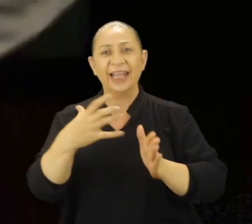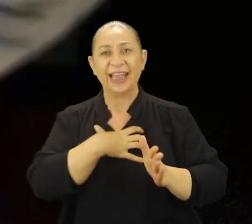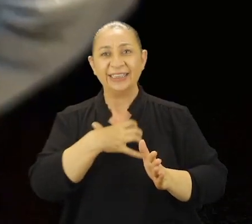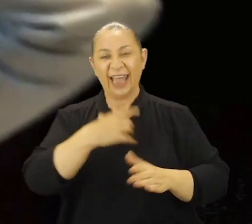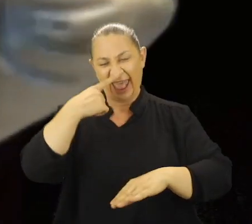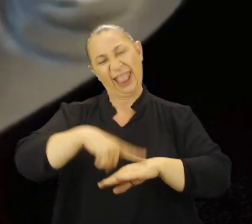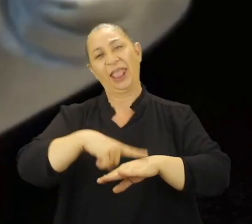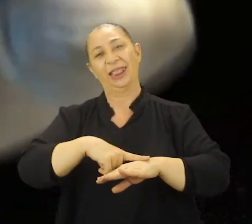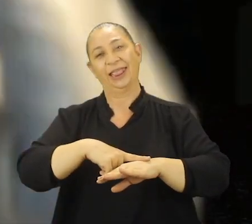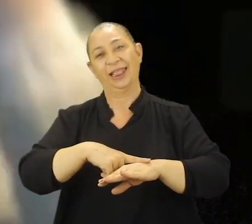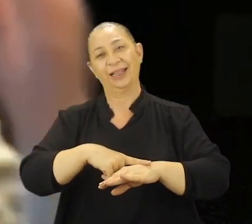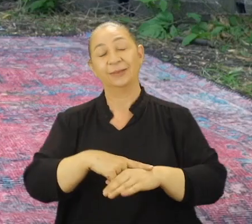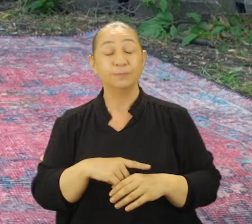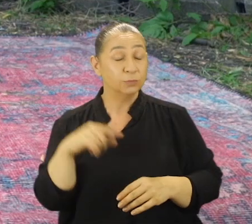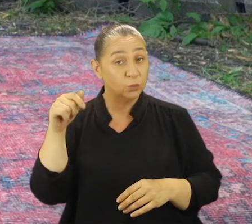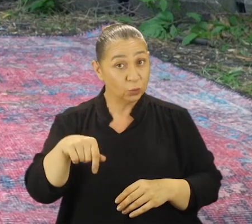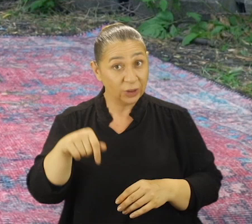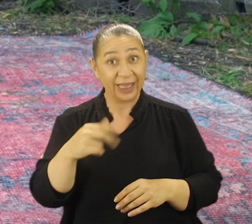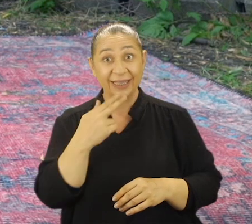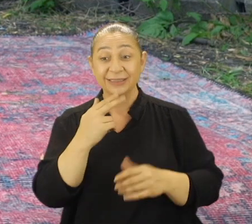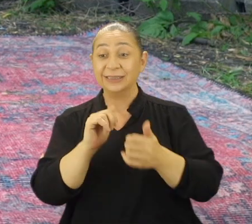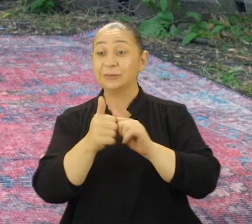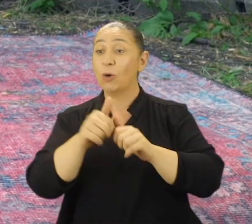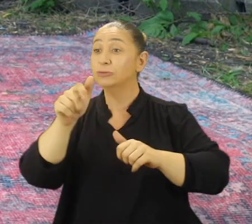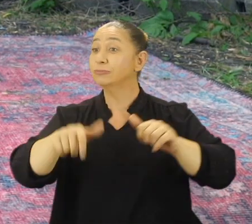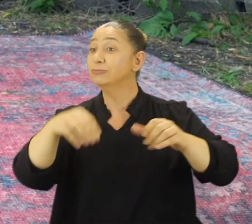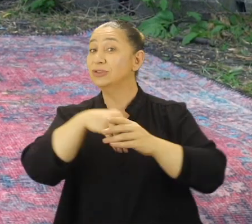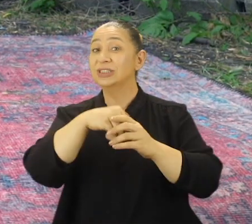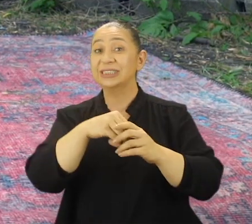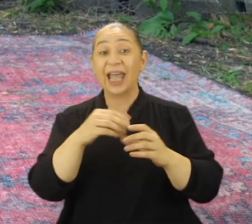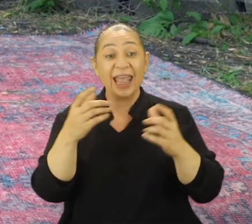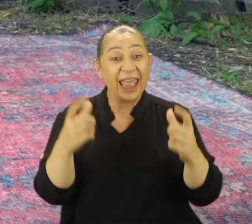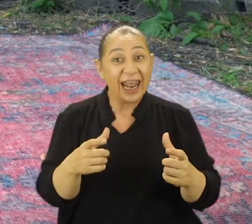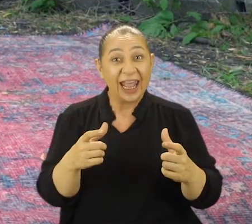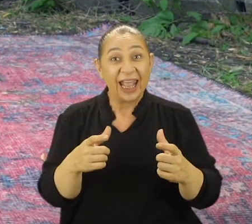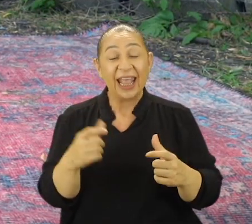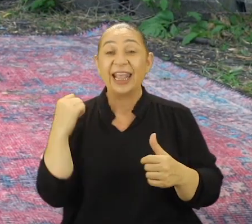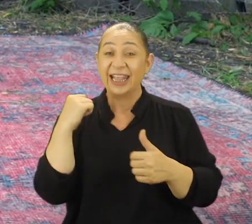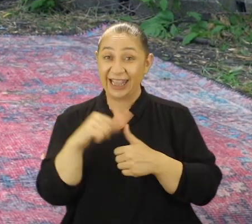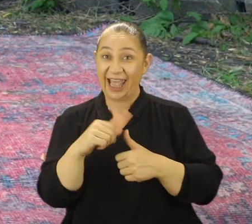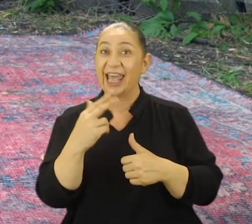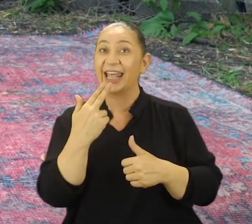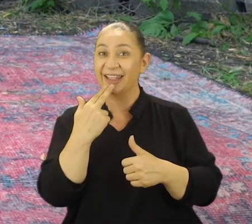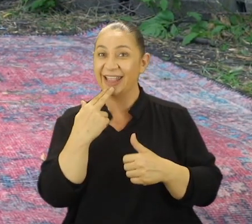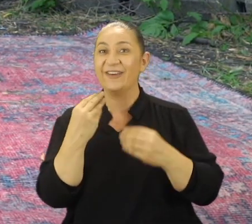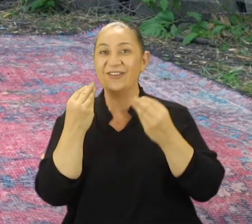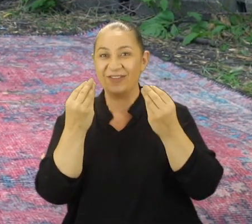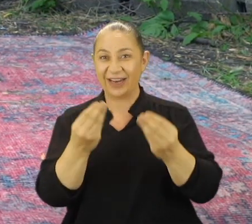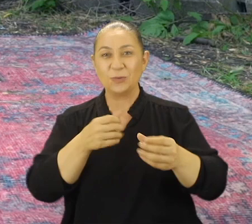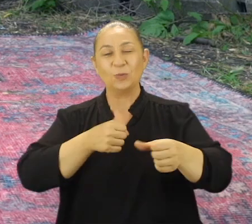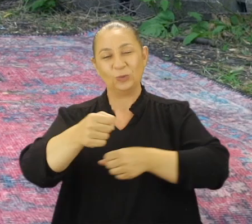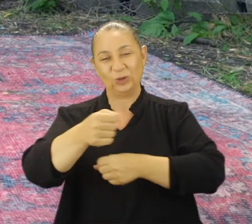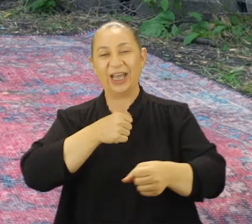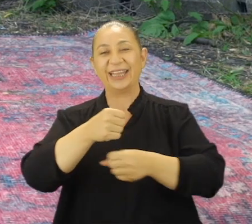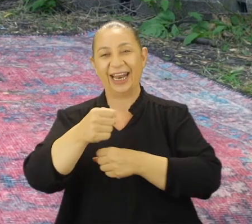Kendinize yeter ki inanın. Günümüzde kadınların spor camiasında edindiği yeri yine kadınların verdiği